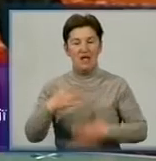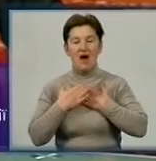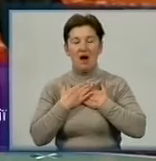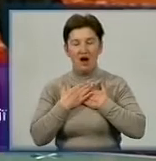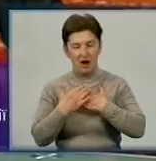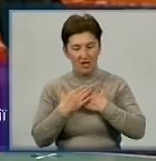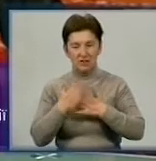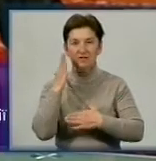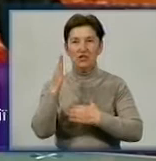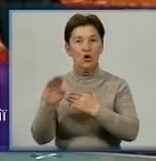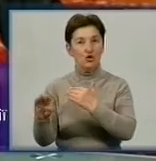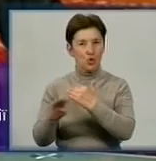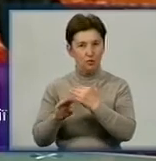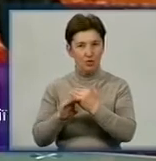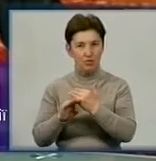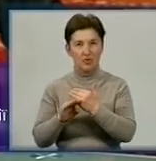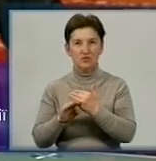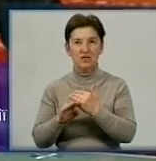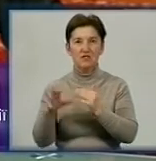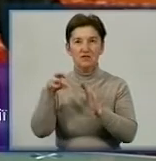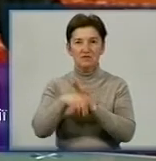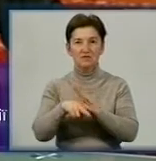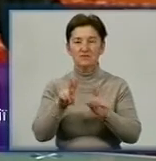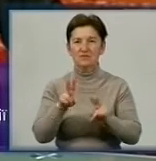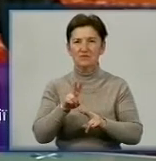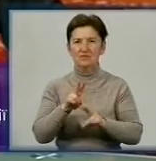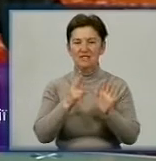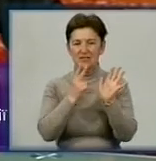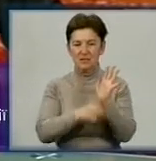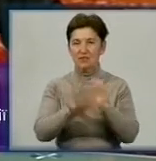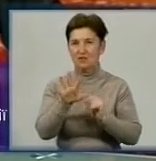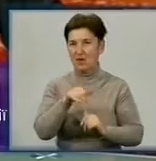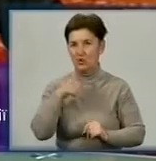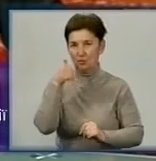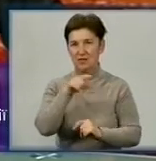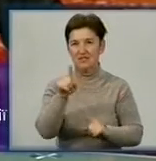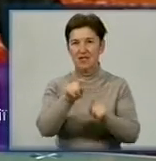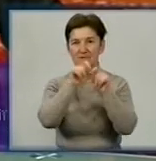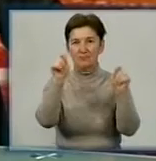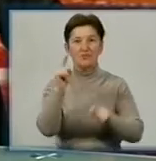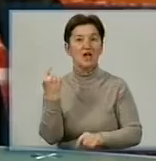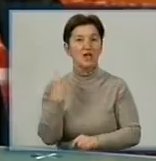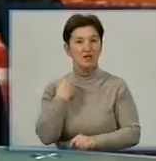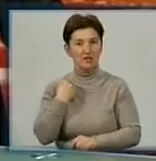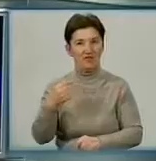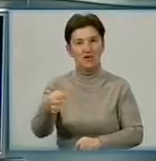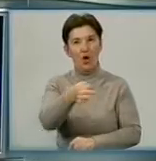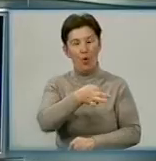нам допоможуть і підключаться до питання відзначення 75-ї річниці заснування Кіровоградської області.